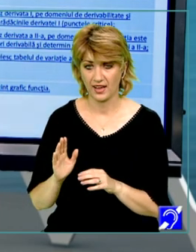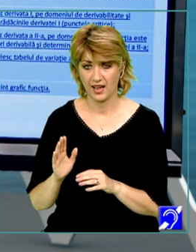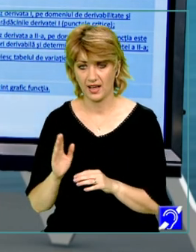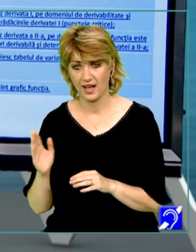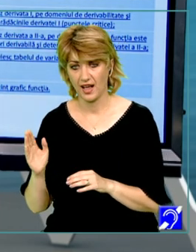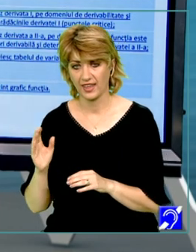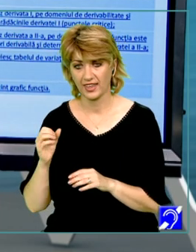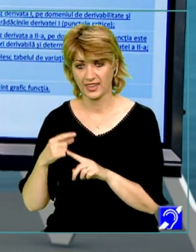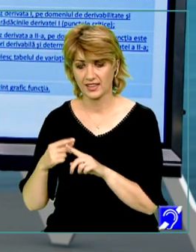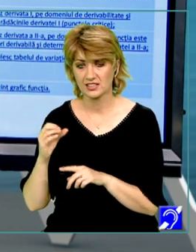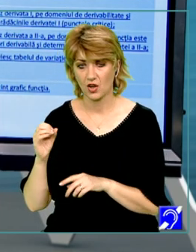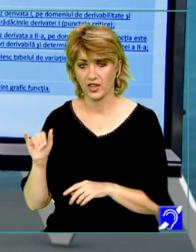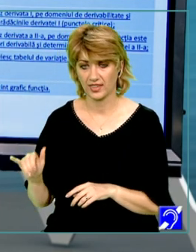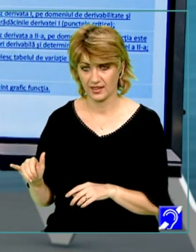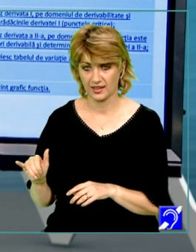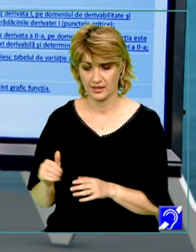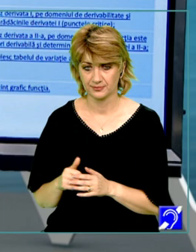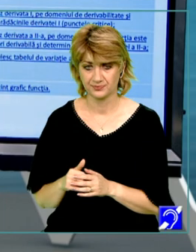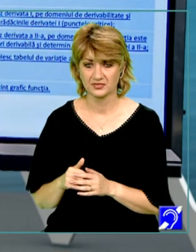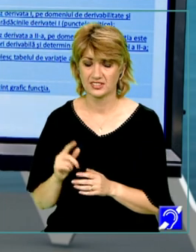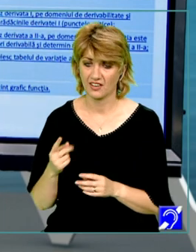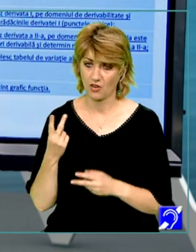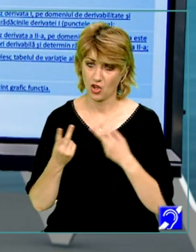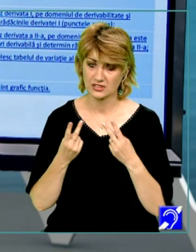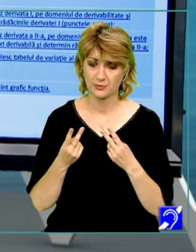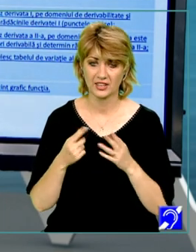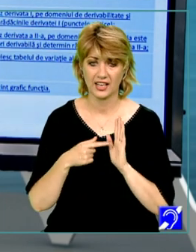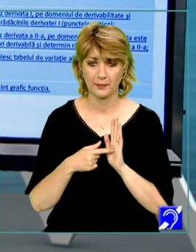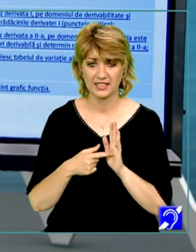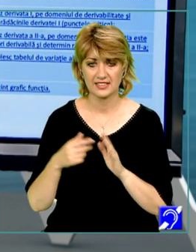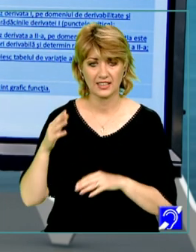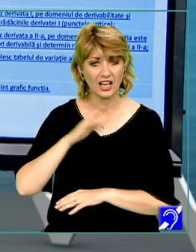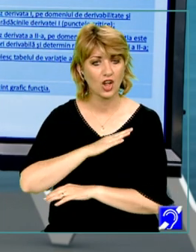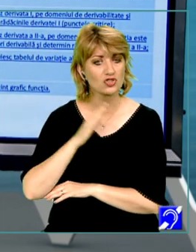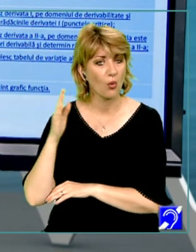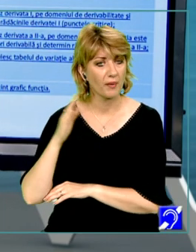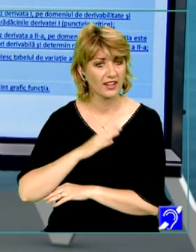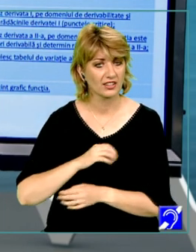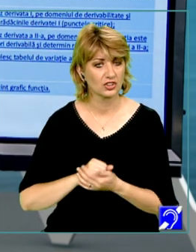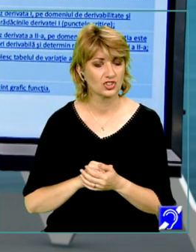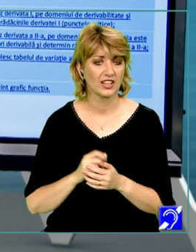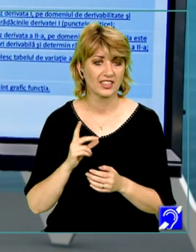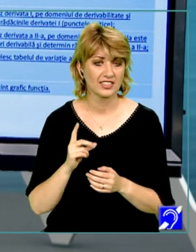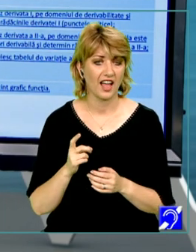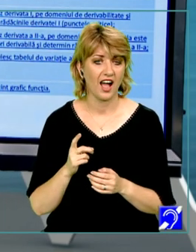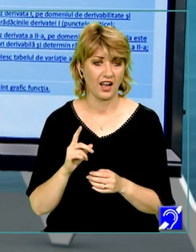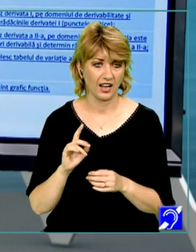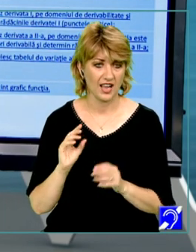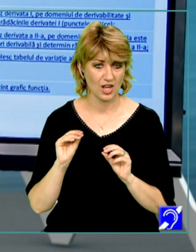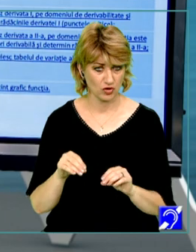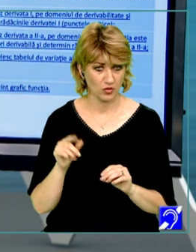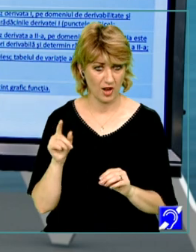OY. Este bine să ne folosim și de reprezentările geometrice, dar pentru a ajunge la aceste